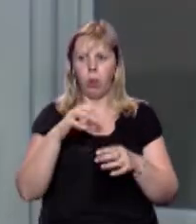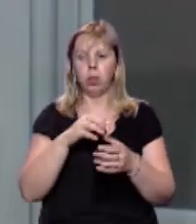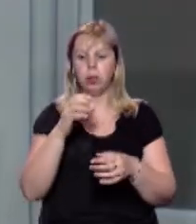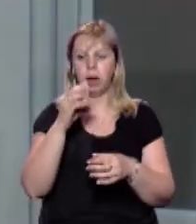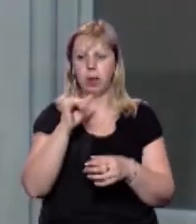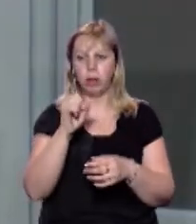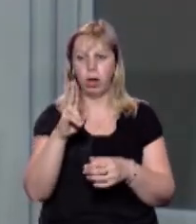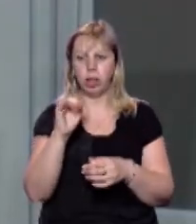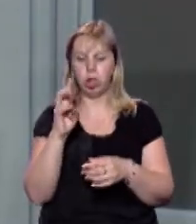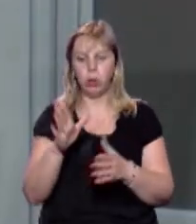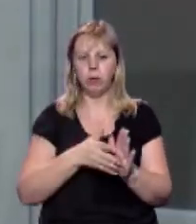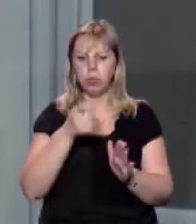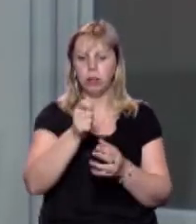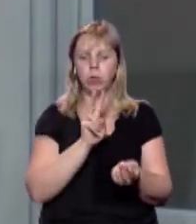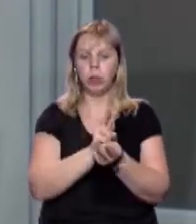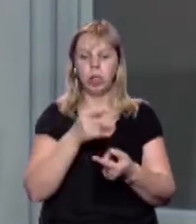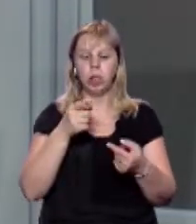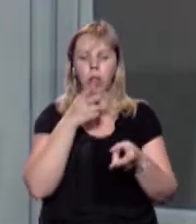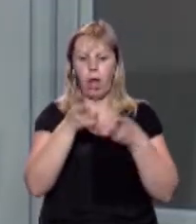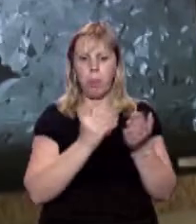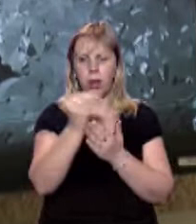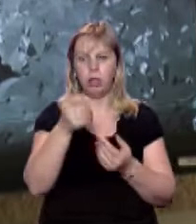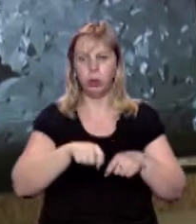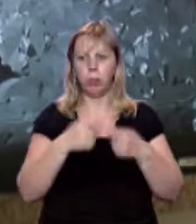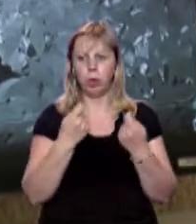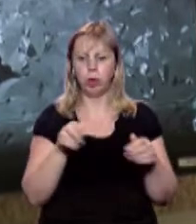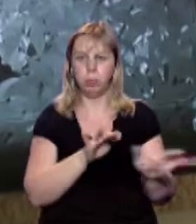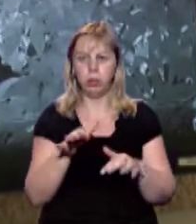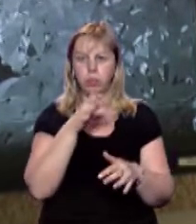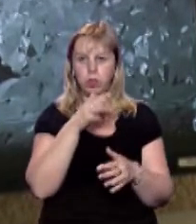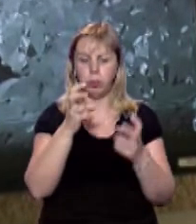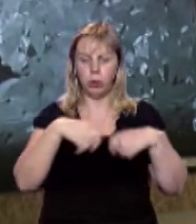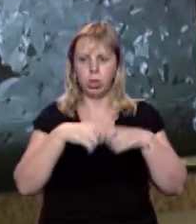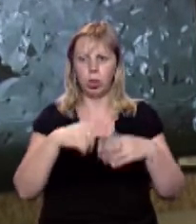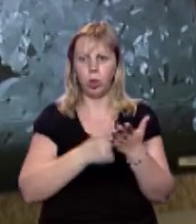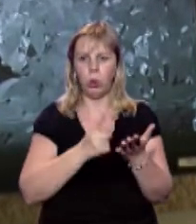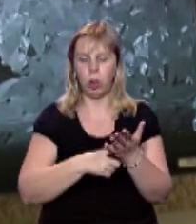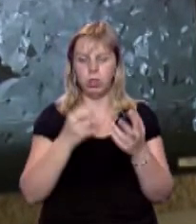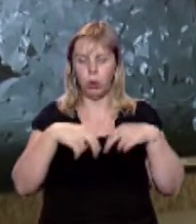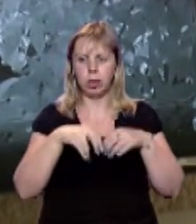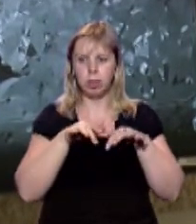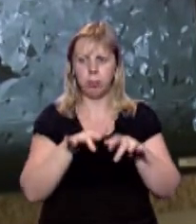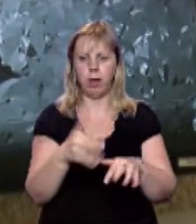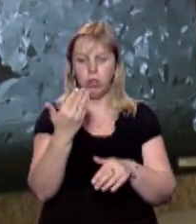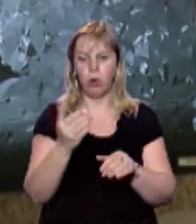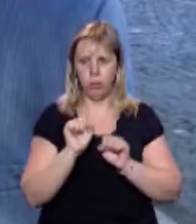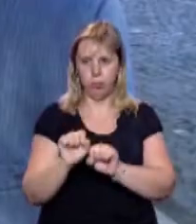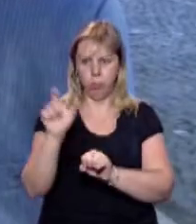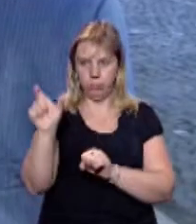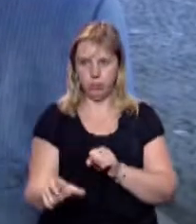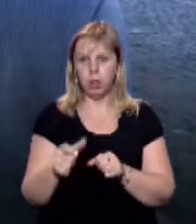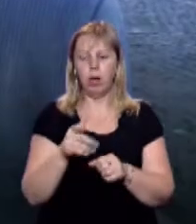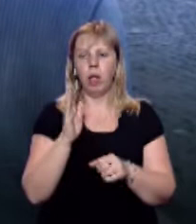РДА Анатолій Качайло, подав зустрічну апеляцію про порушення процедури під час дослідження доказів та розгляду справи його підзахисного.